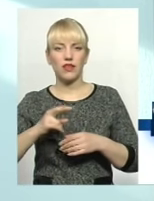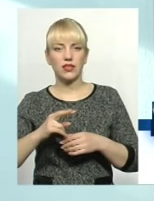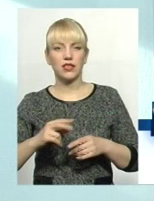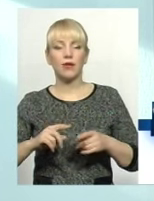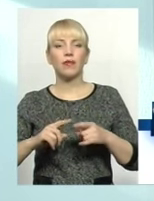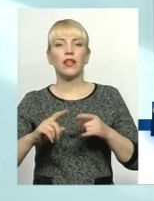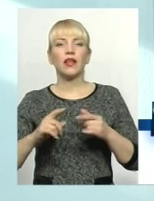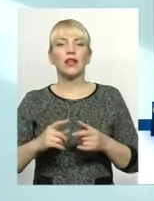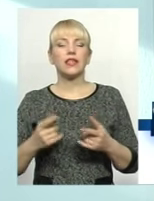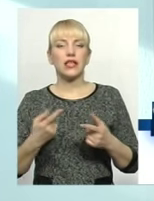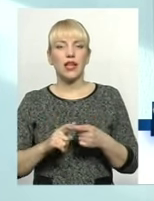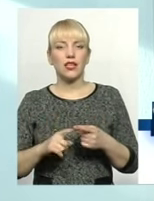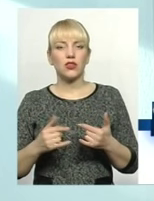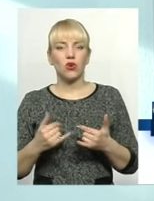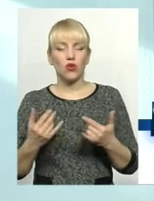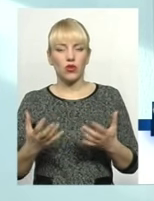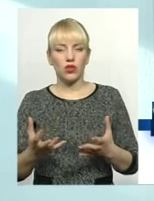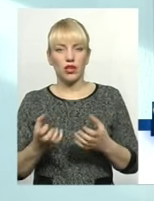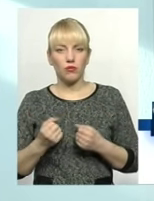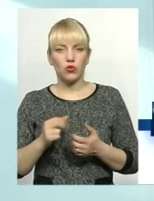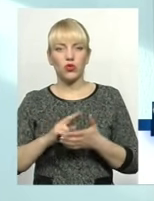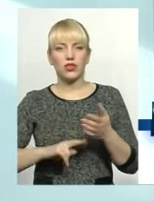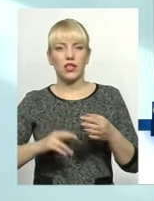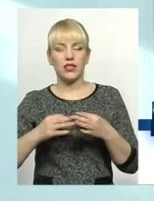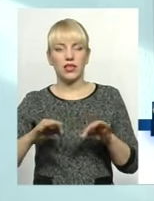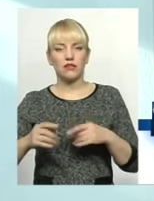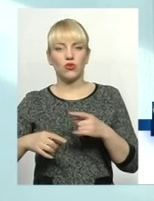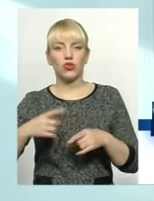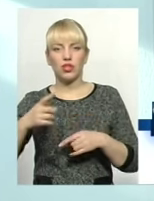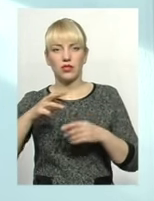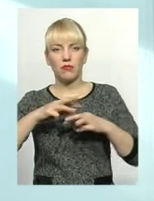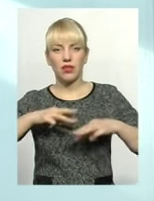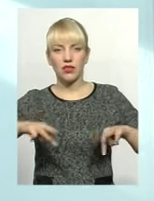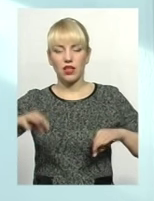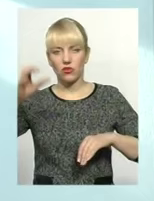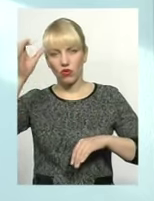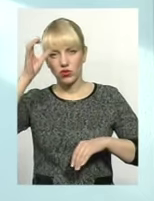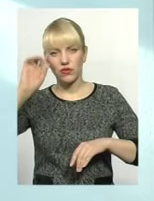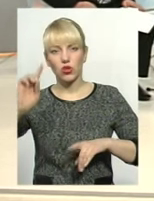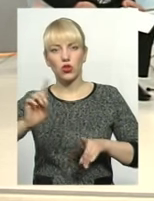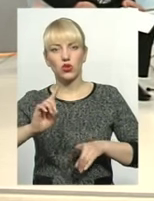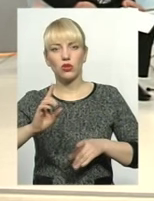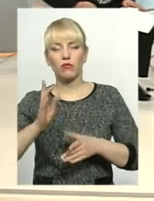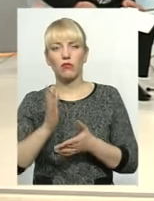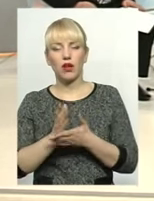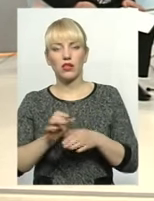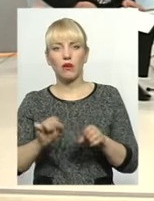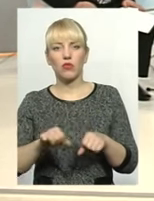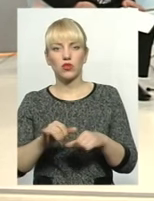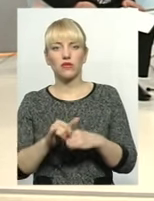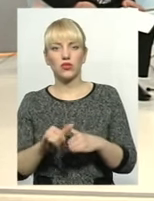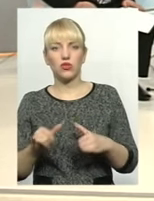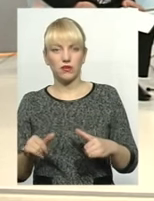вони здобувають, отримують ліцензію через Міністерство освіти, щоб мати можливість розвиватися.